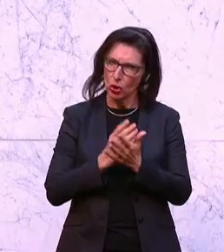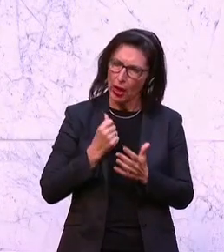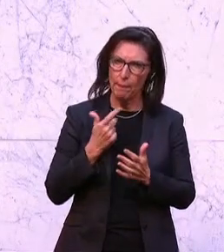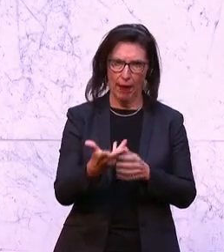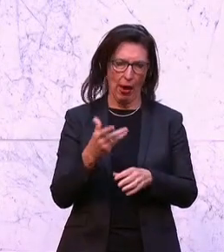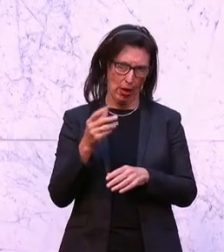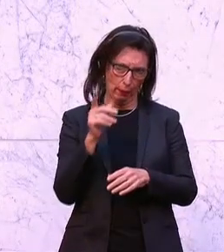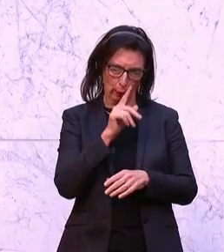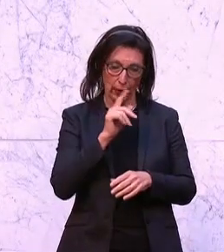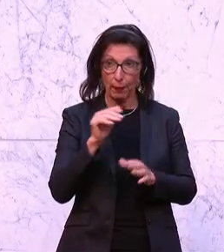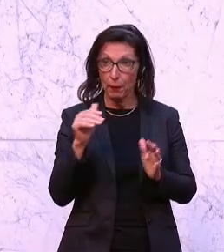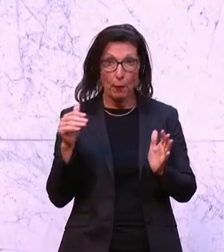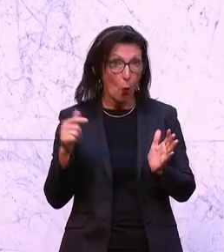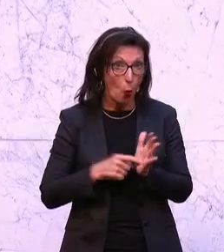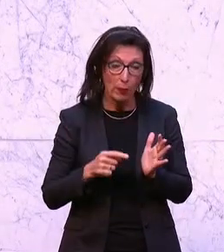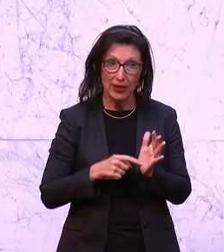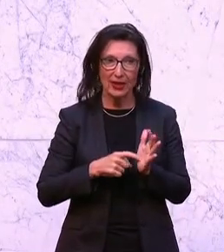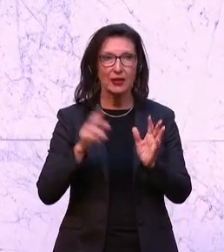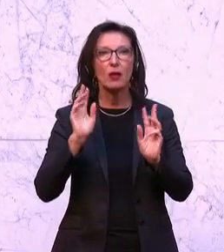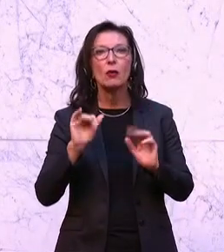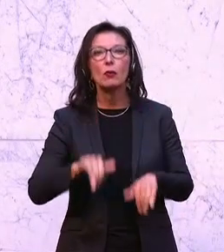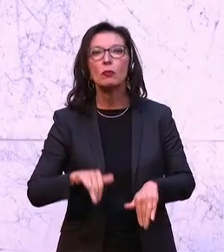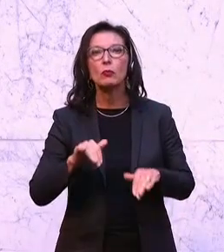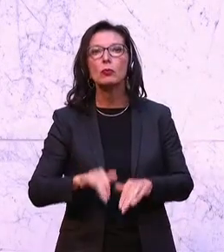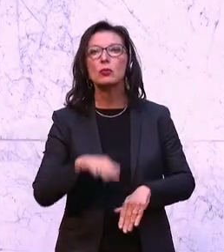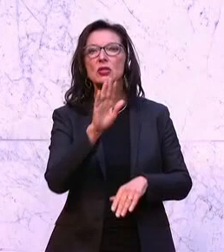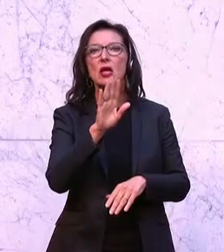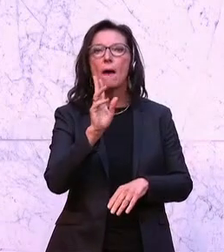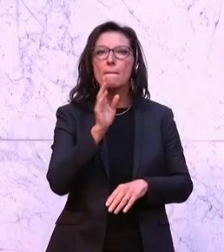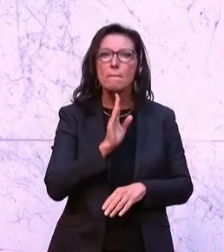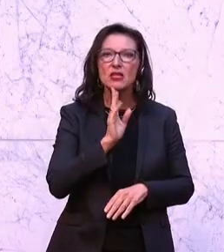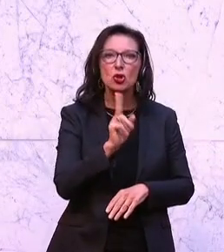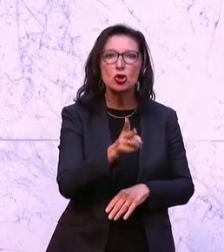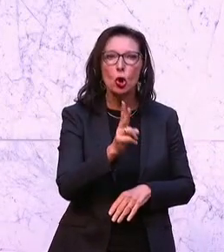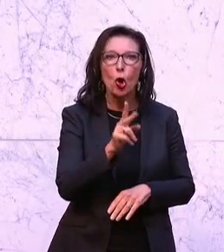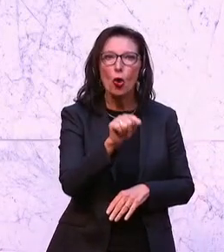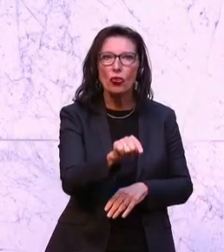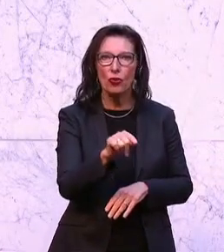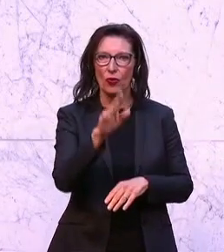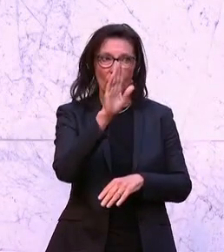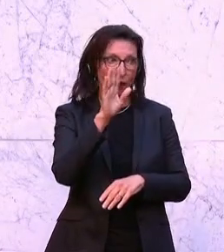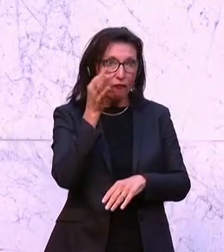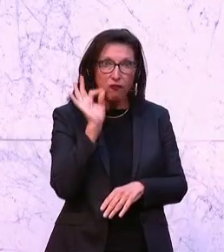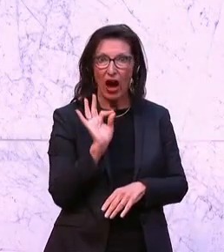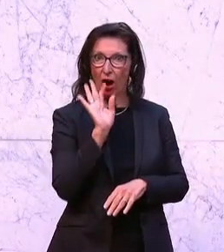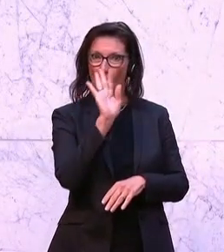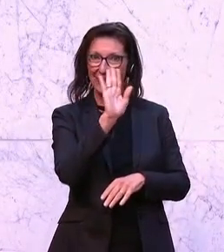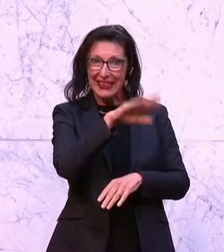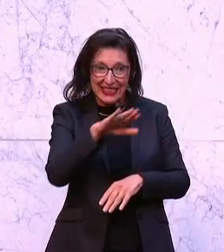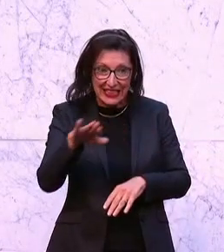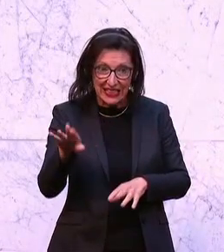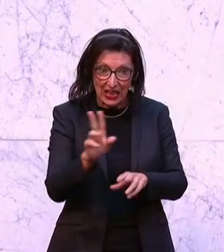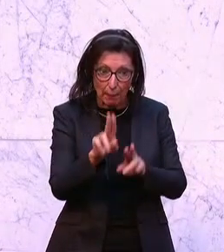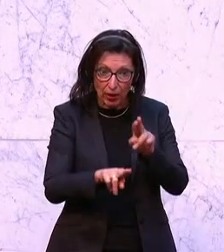unbedingt am Pensionskonto die Kindererziehungszeiten der Frauen verbessern. Dieser Betrag wird zurzeit nur